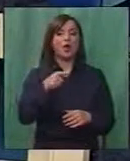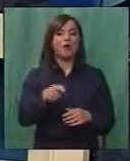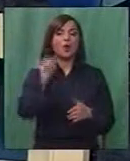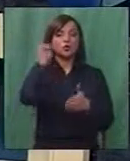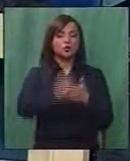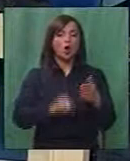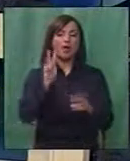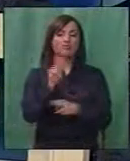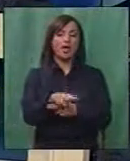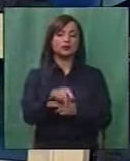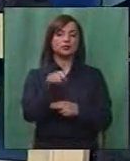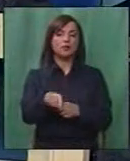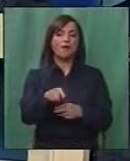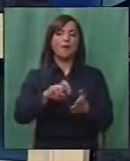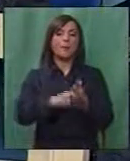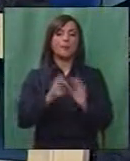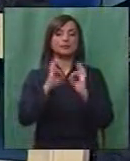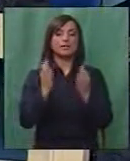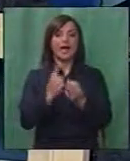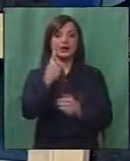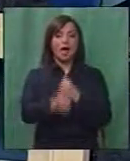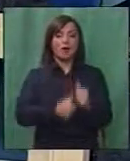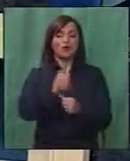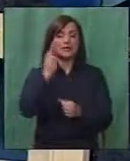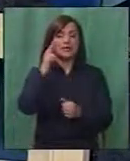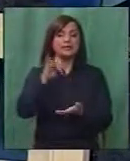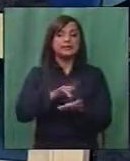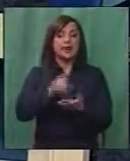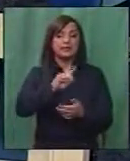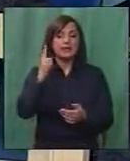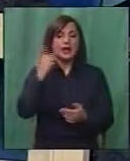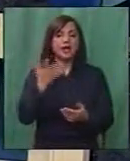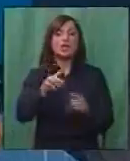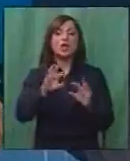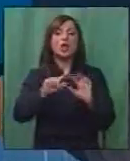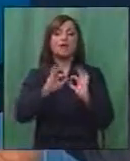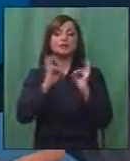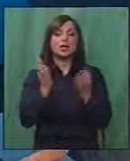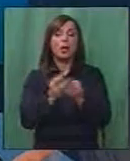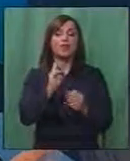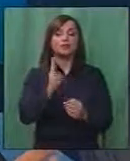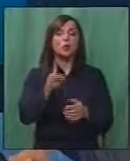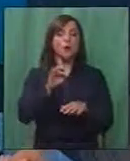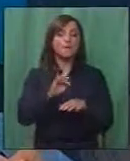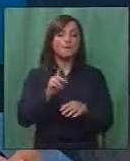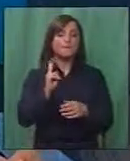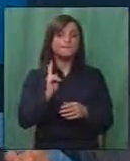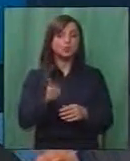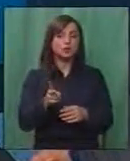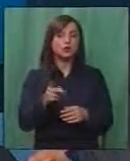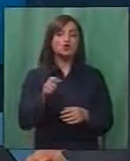строк надзор на дова дисфункционално семисто, и тоа цел една година не знае ли центри де каде е тоа семисто. Тоа е еден момент. Втор момент, што мислам дека